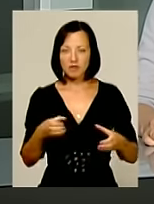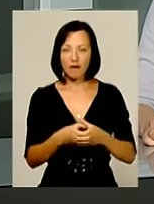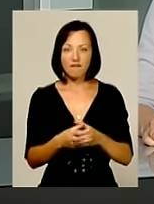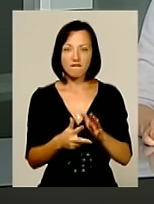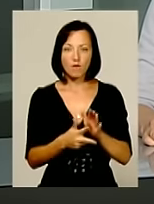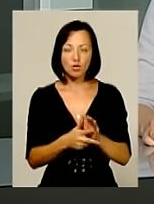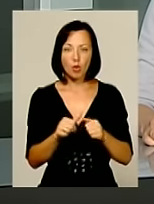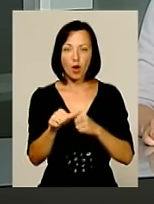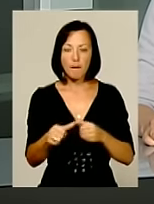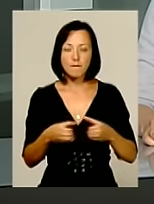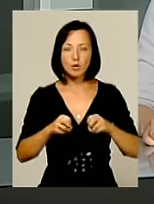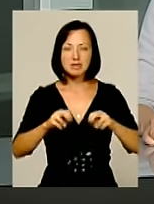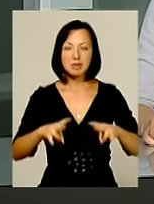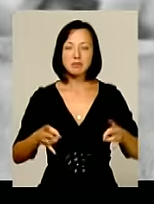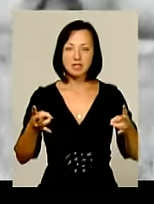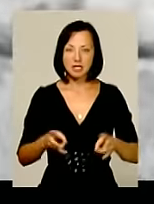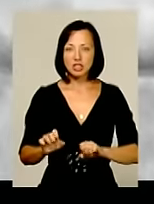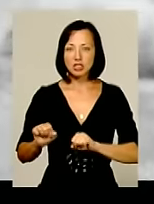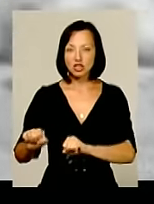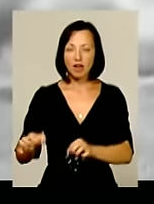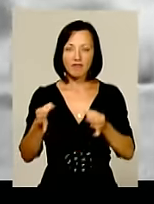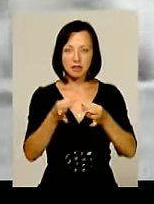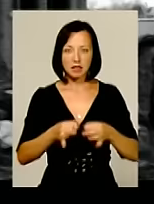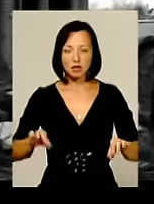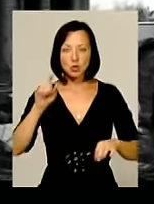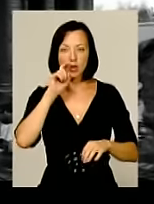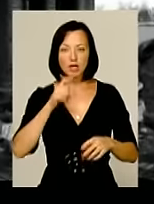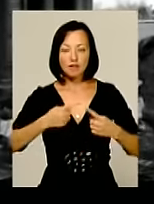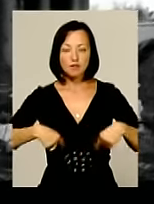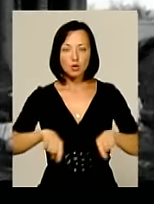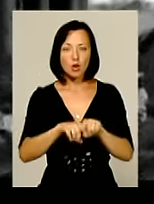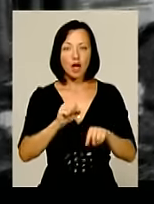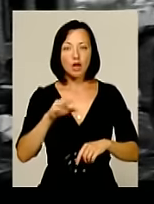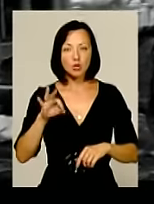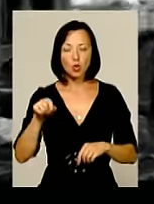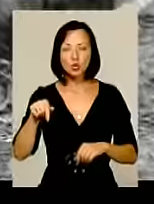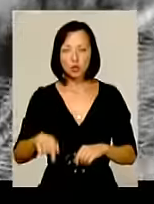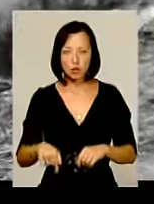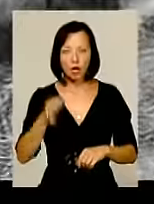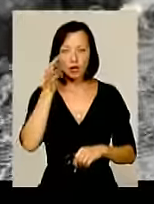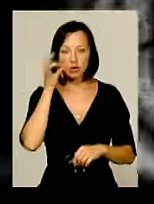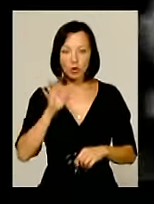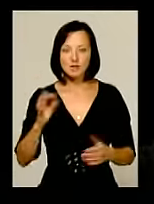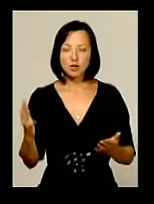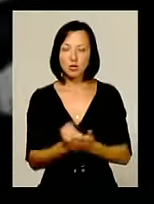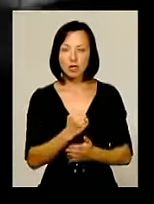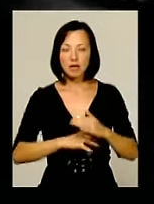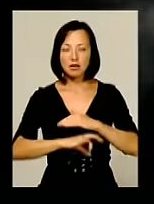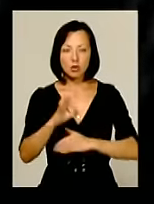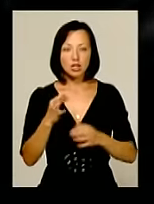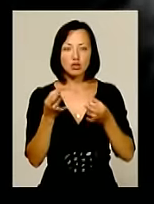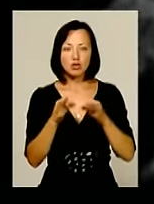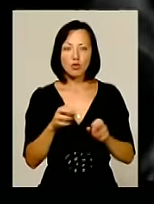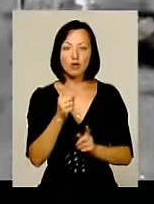окремого полку спецпризначення захищав суверенітет держави у зоні АТО. Тут, кажуть, досвід здобутий на Сході дозволив